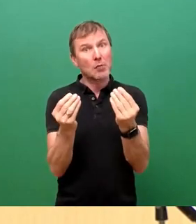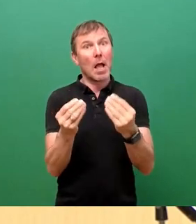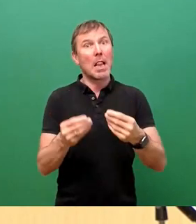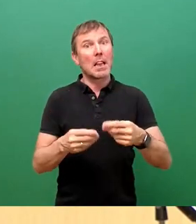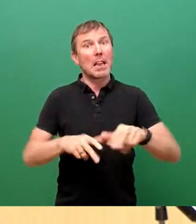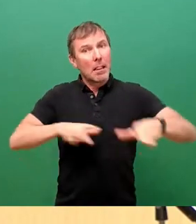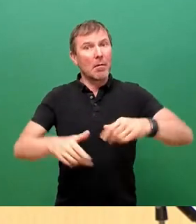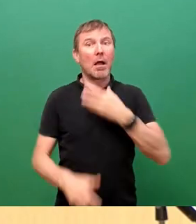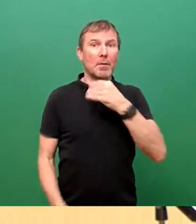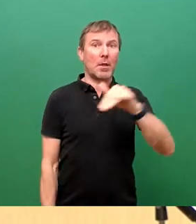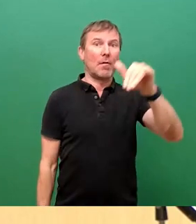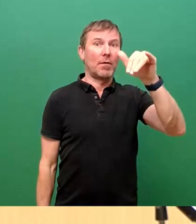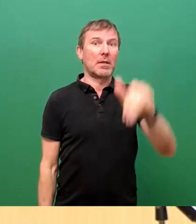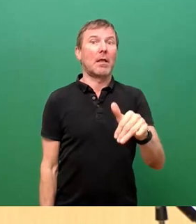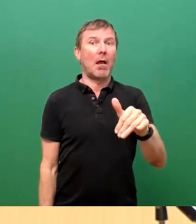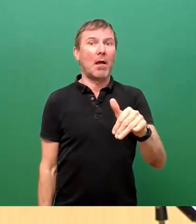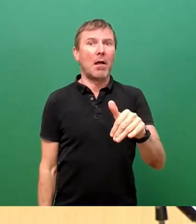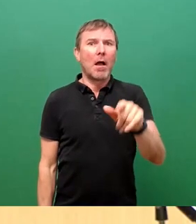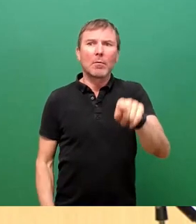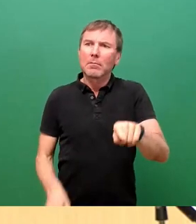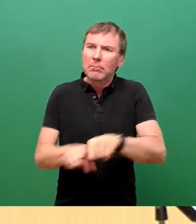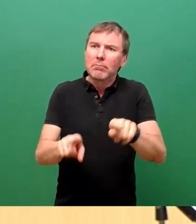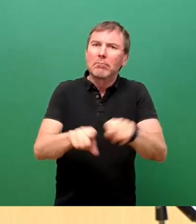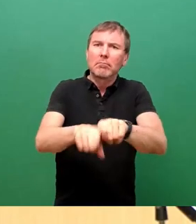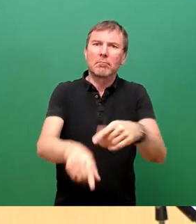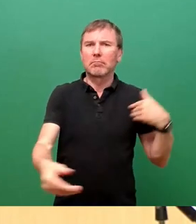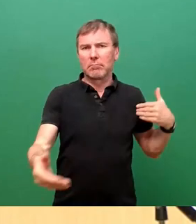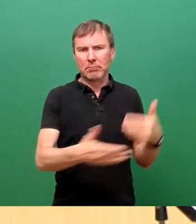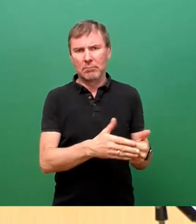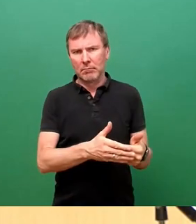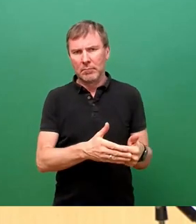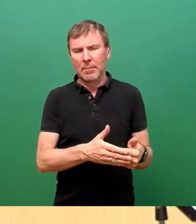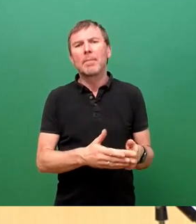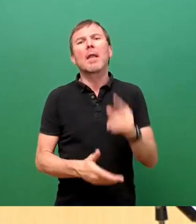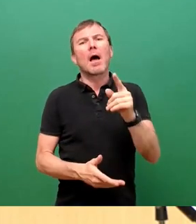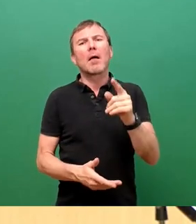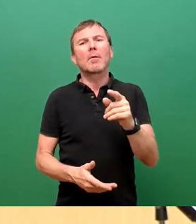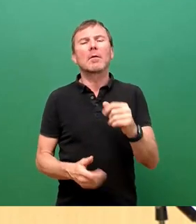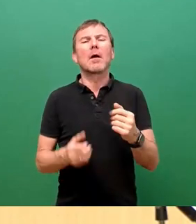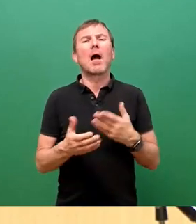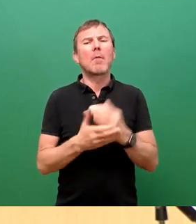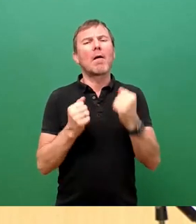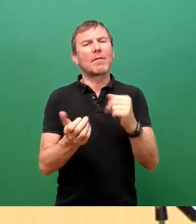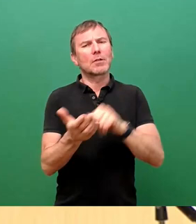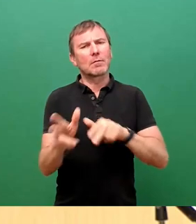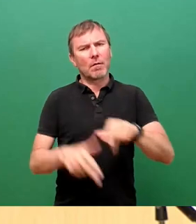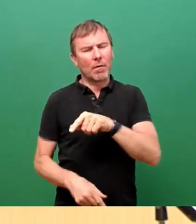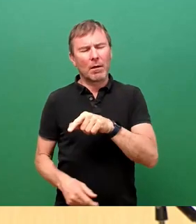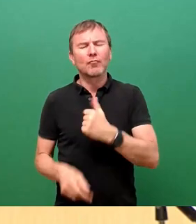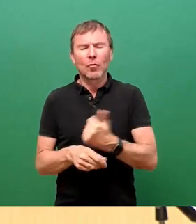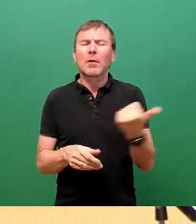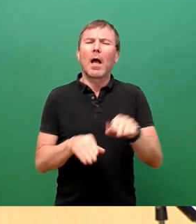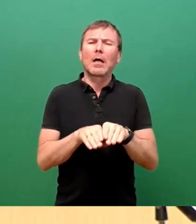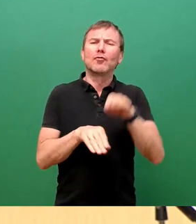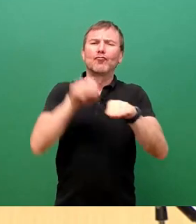auch wenn das ein quasi andauernder Zustand ist. Zudem ist das förmliche Planfeststellungsverfahren inzwischen einige Schritte weitergekommen,